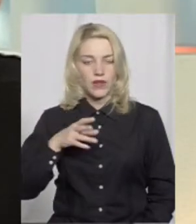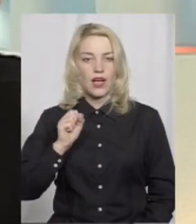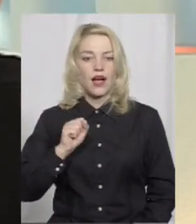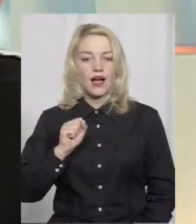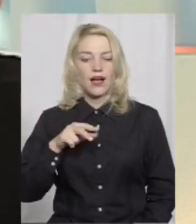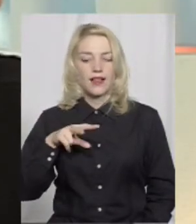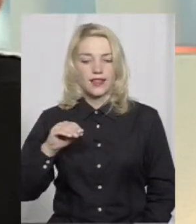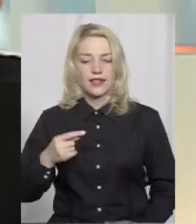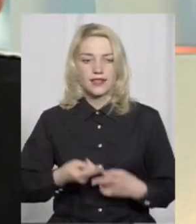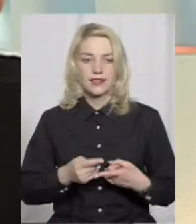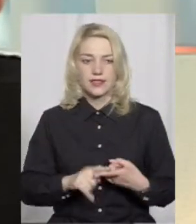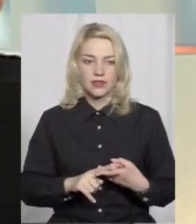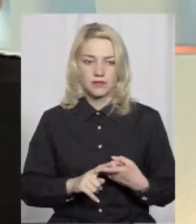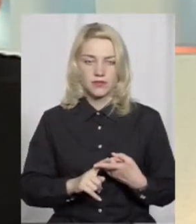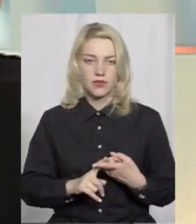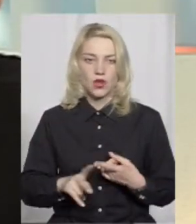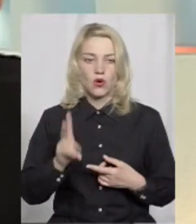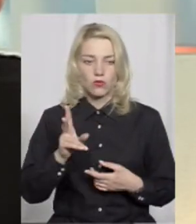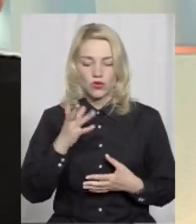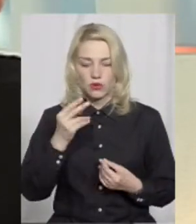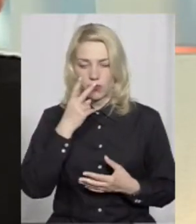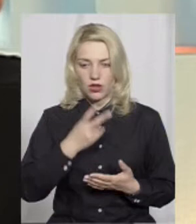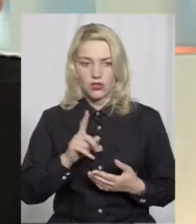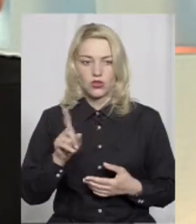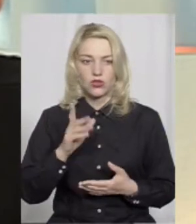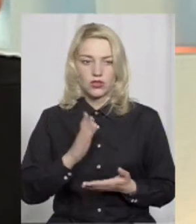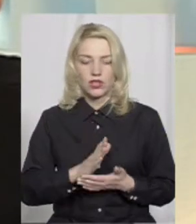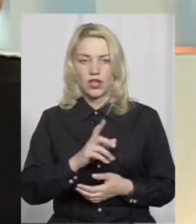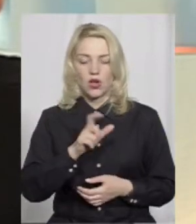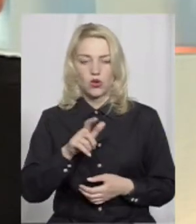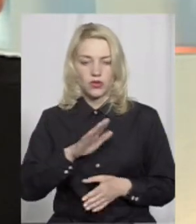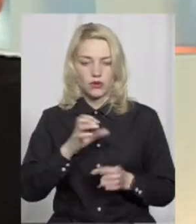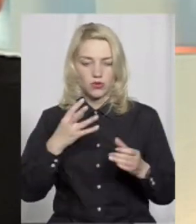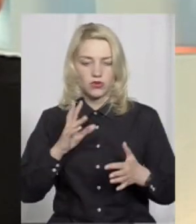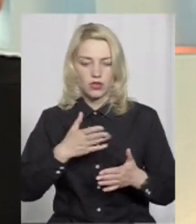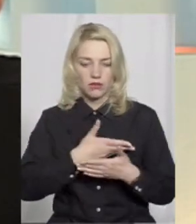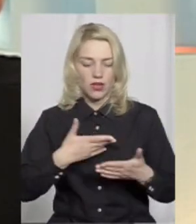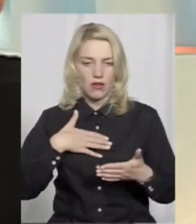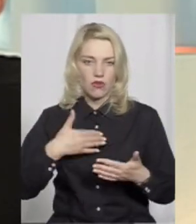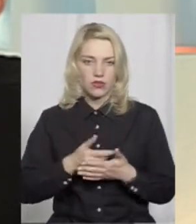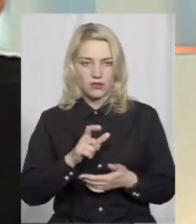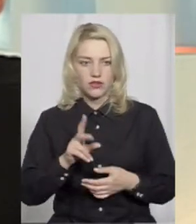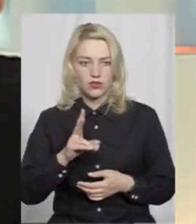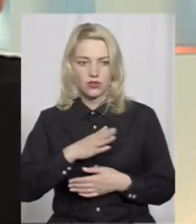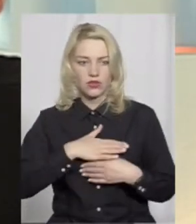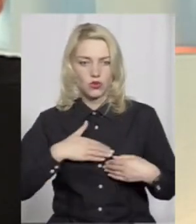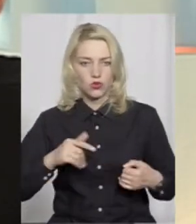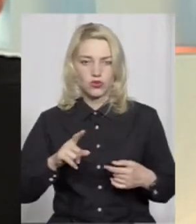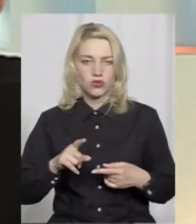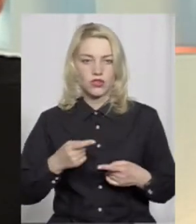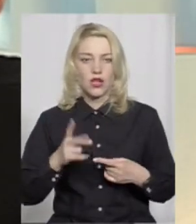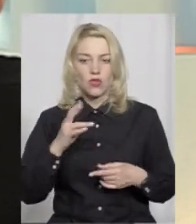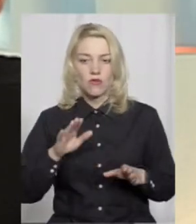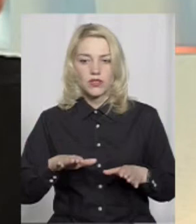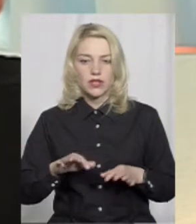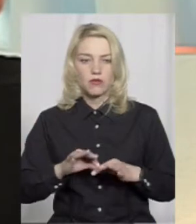але цим ви комусь ще покажете, що є люди, не тільки ми, як громадські активісти, які ми хочемо щось робити, ну, в